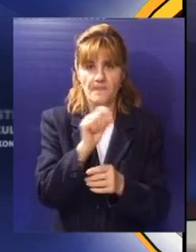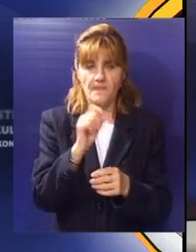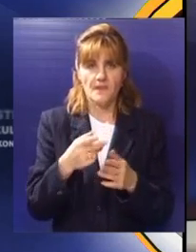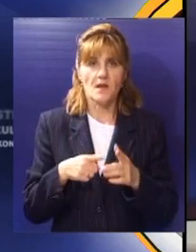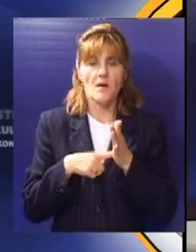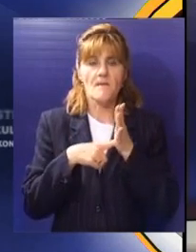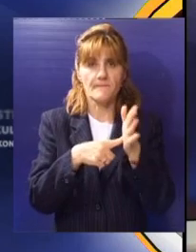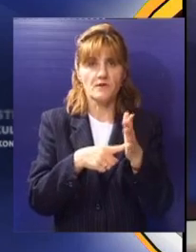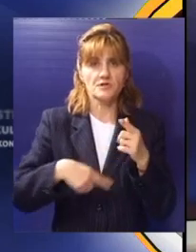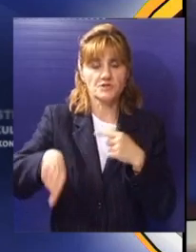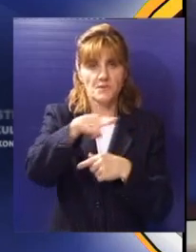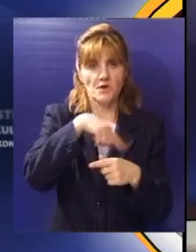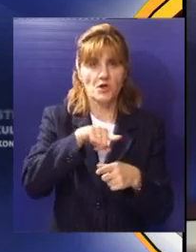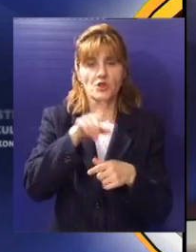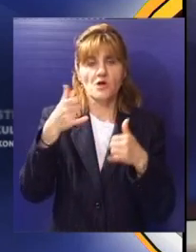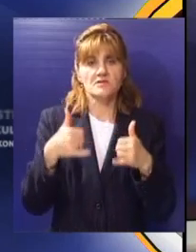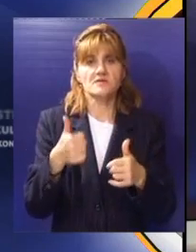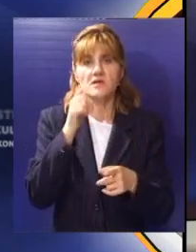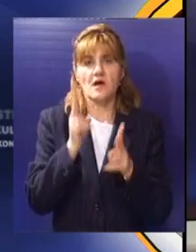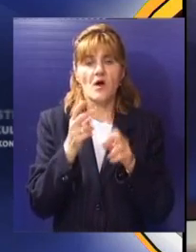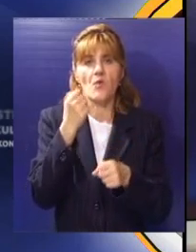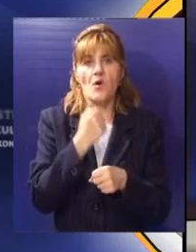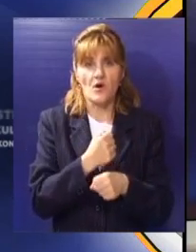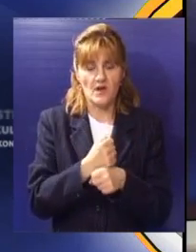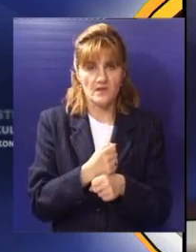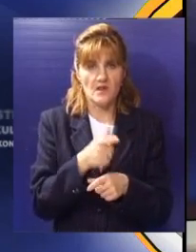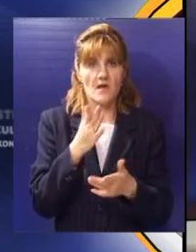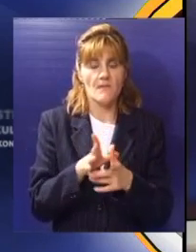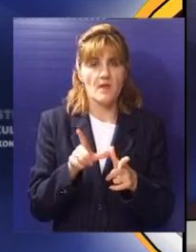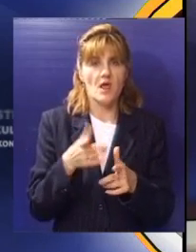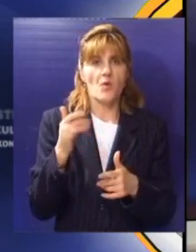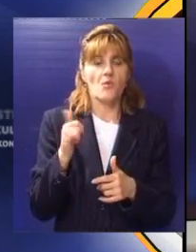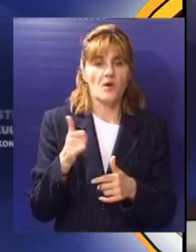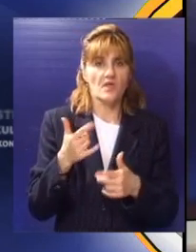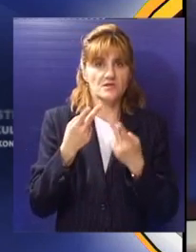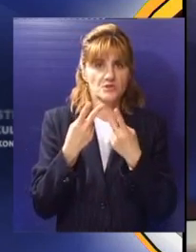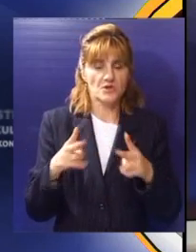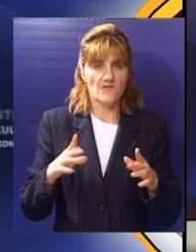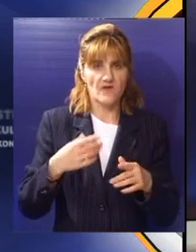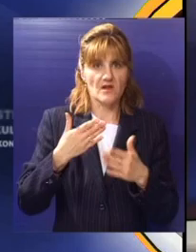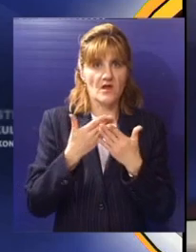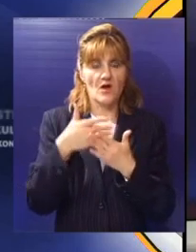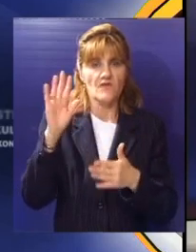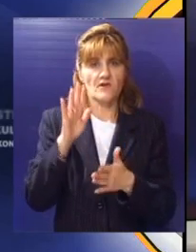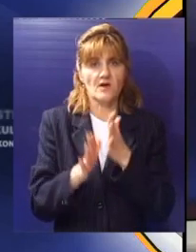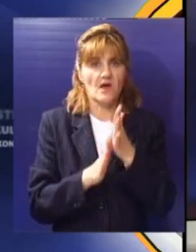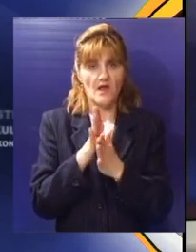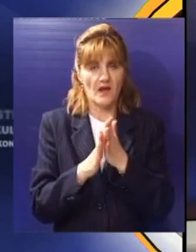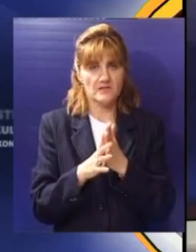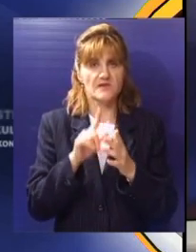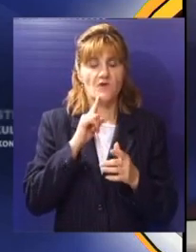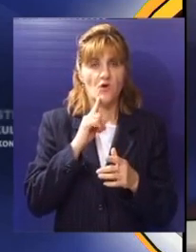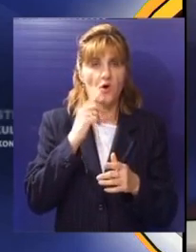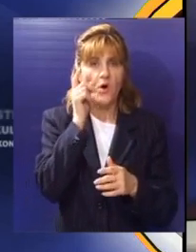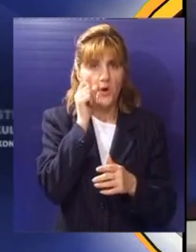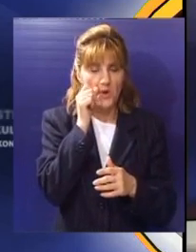i upoznati prisutni sa dosadašnjim radom. Tribina je održana u amfiteatru Otvorenog univerziteta a bila je namenjena